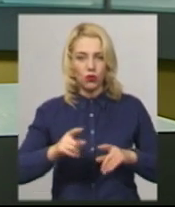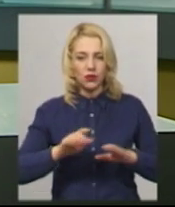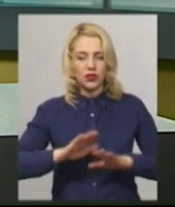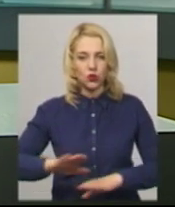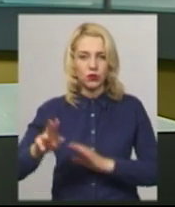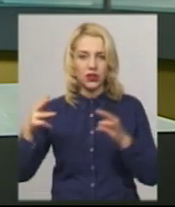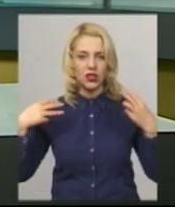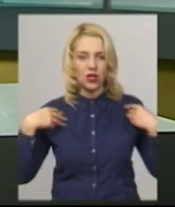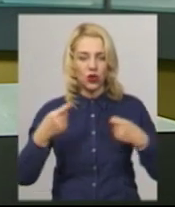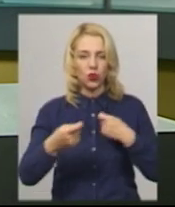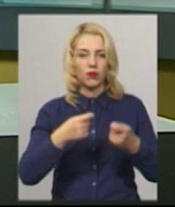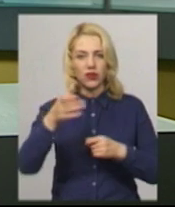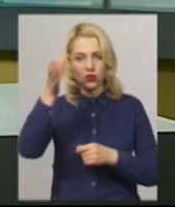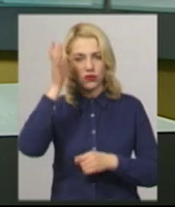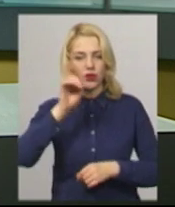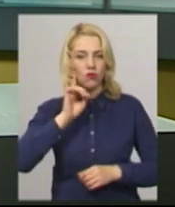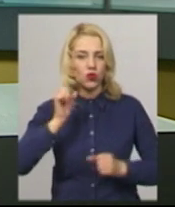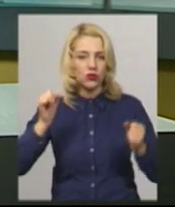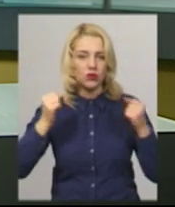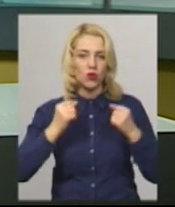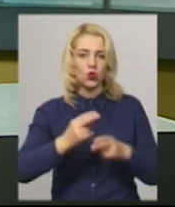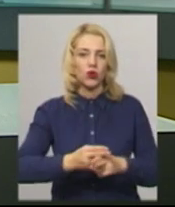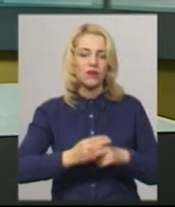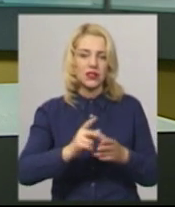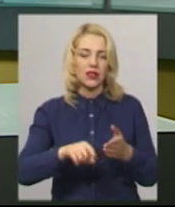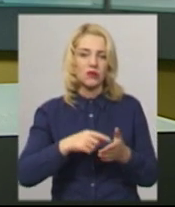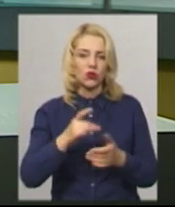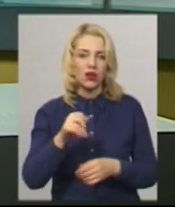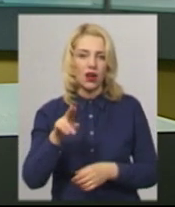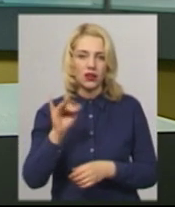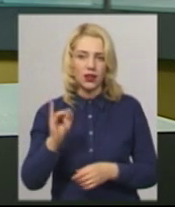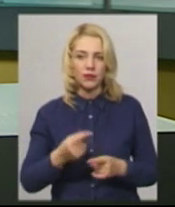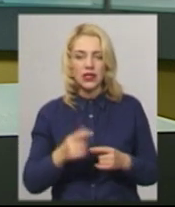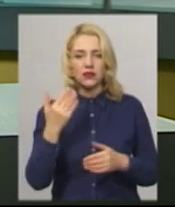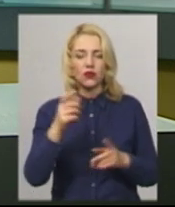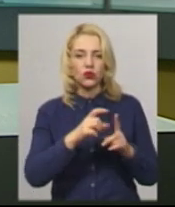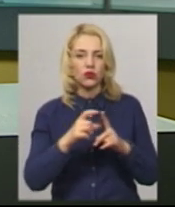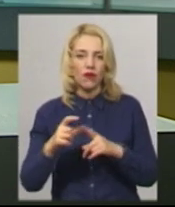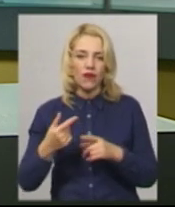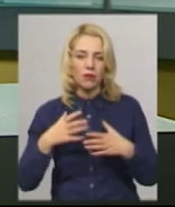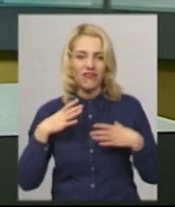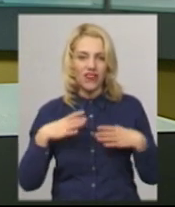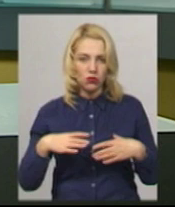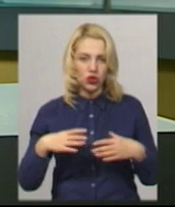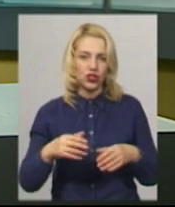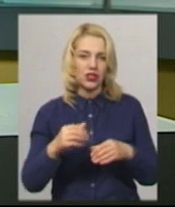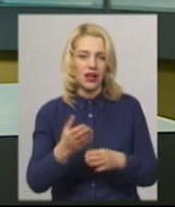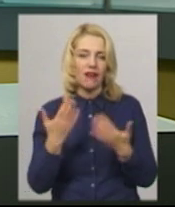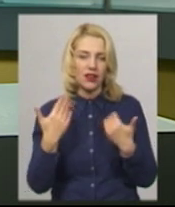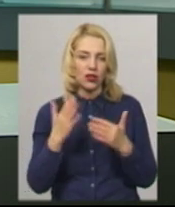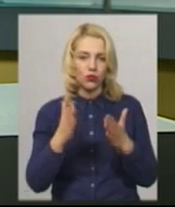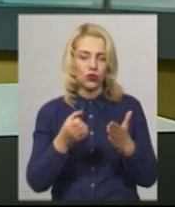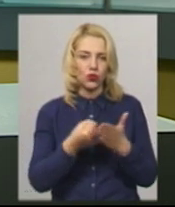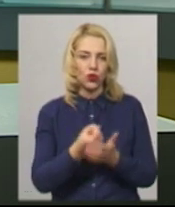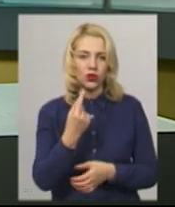начальника управління освіти, молоді та спорту Дунаєвецької міської ради Олег Самуник. За його словами, вимушені канікули триватимуть до 11